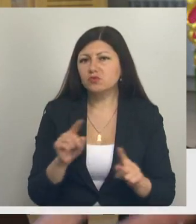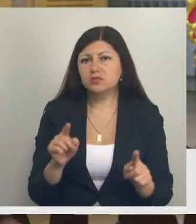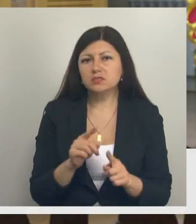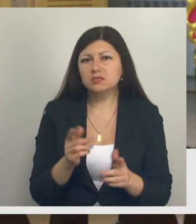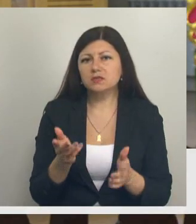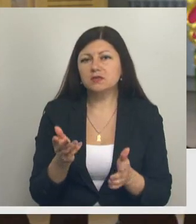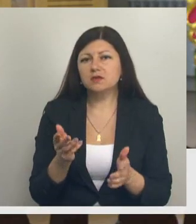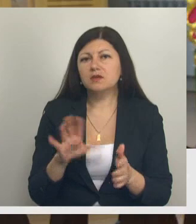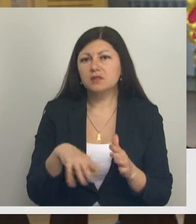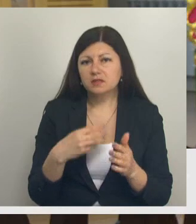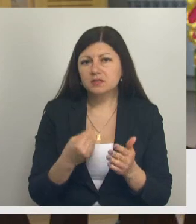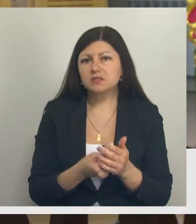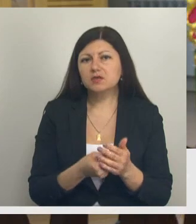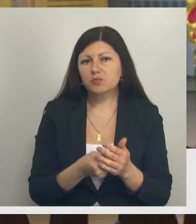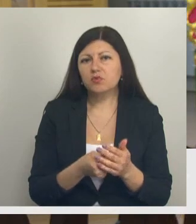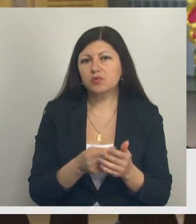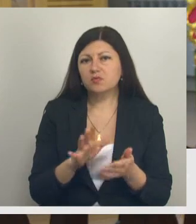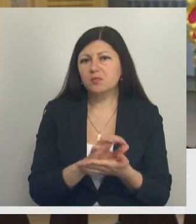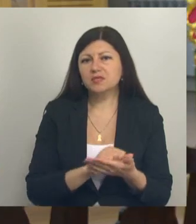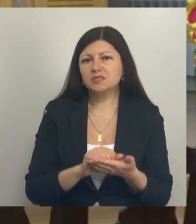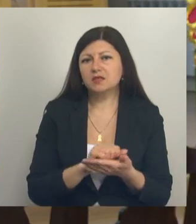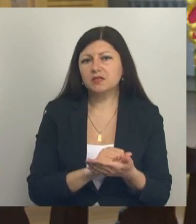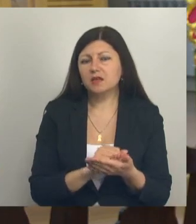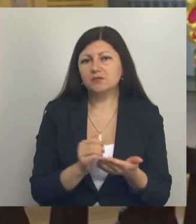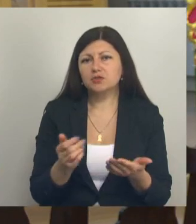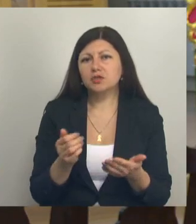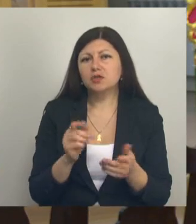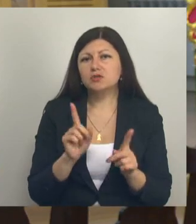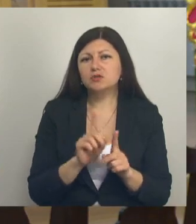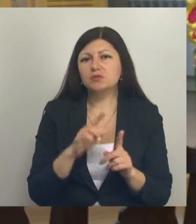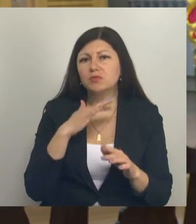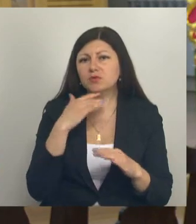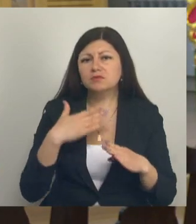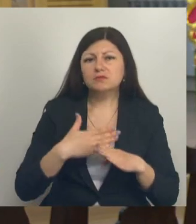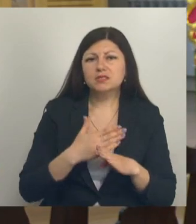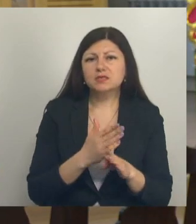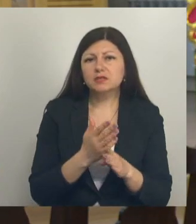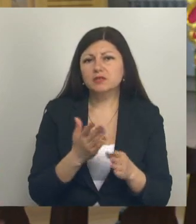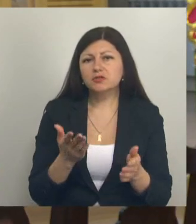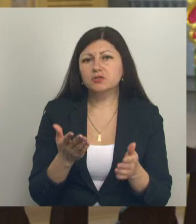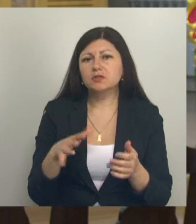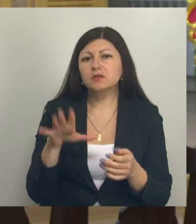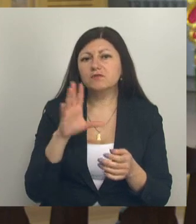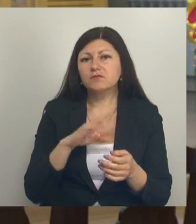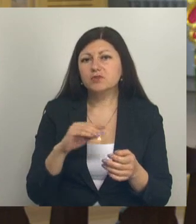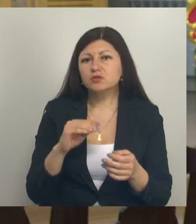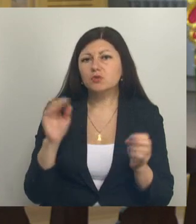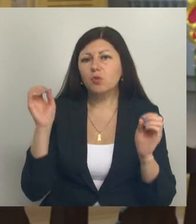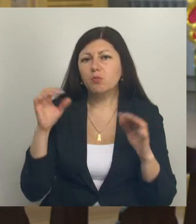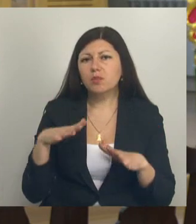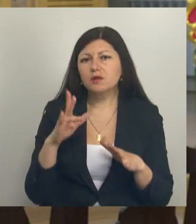он до сих пор пострадавший, потому что он столько трещин сотрясался. Все упало на зал,